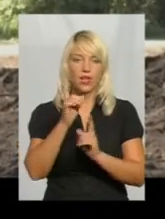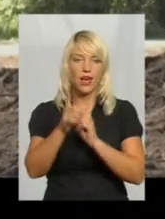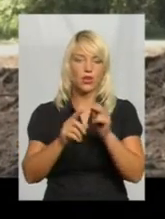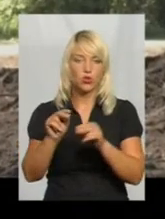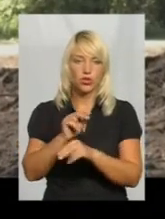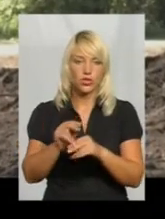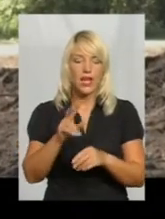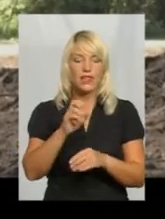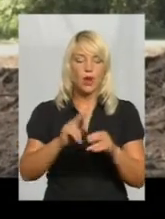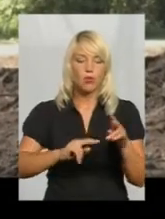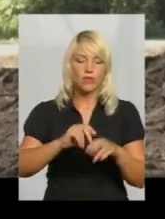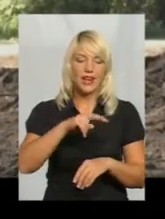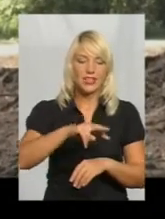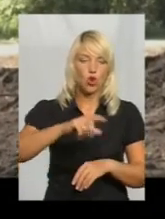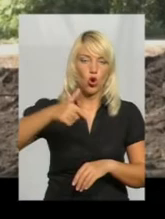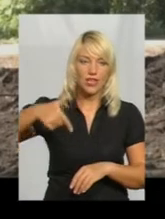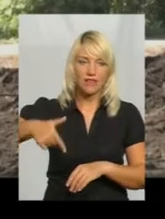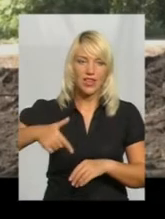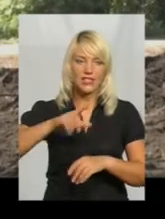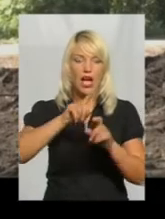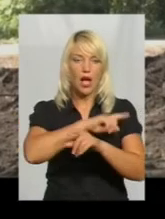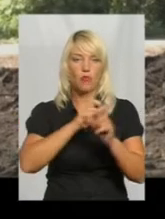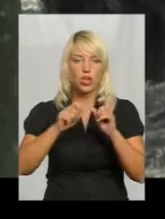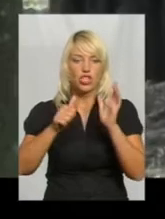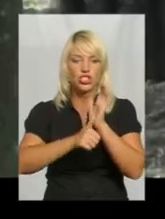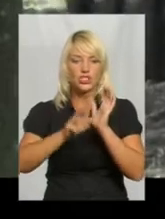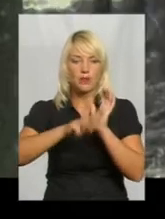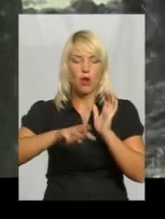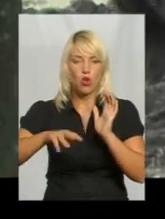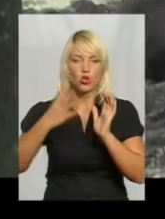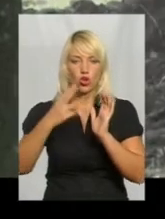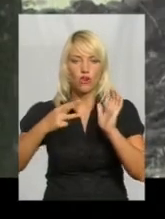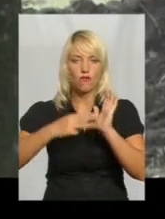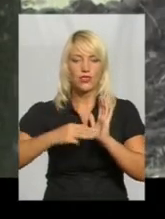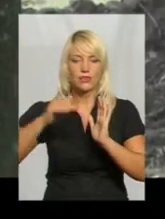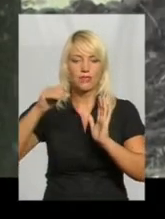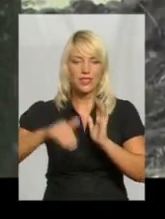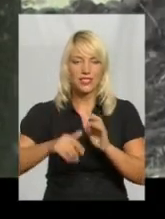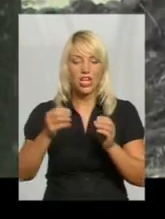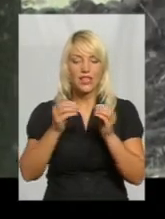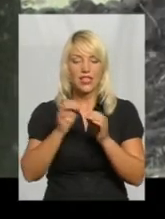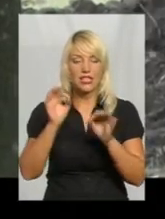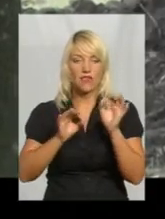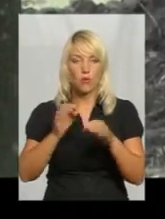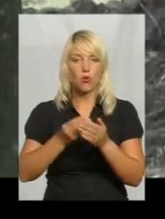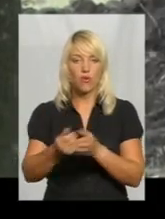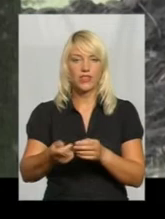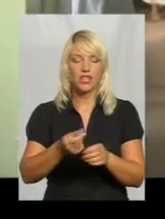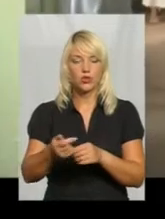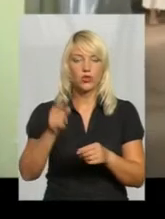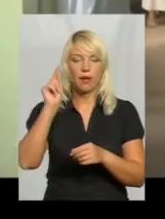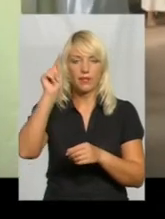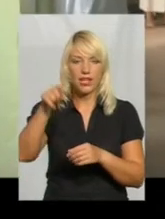На будівництво лісогрінівецької амбулаторії витратять 6 мільйонів 48 тисяч. 10% від цієї суми профінансує тамтешня об'єднана